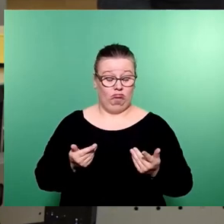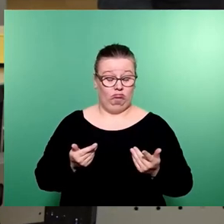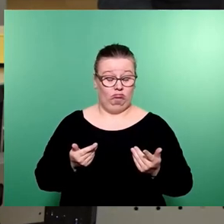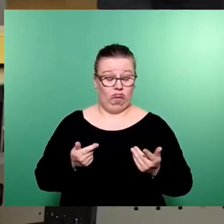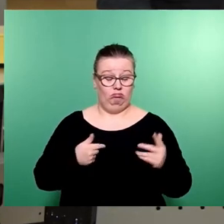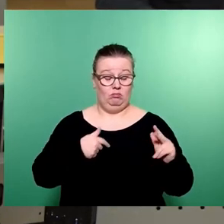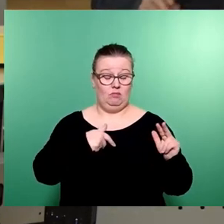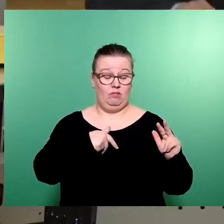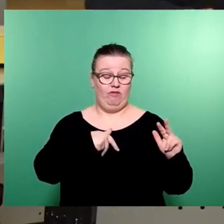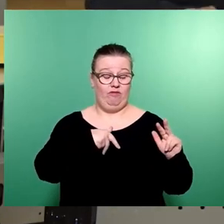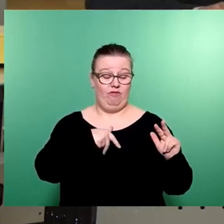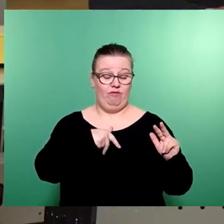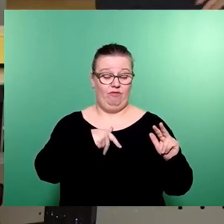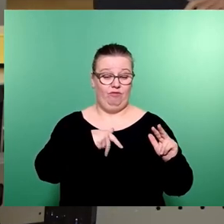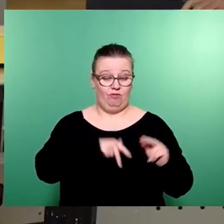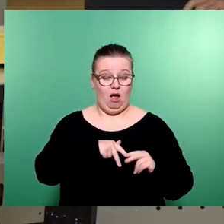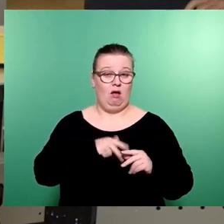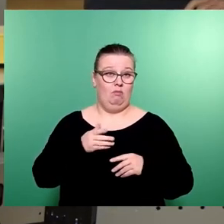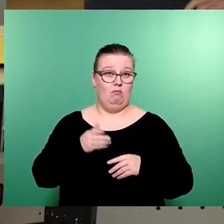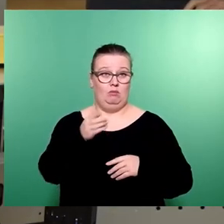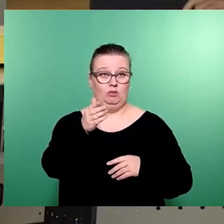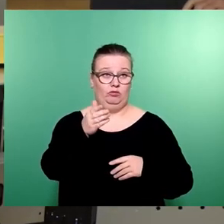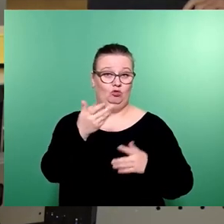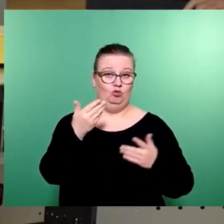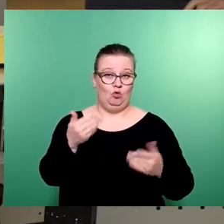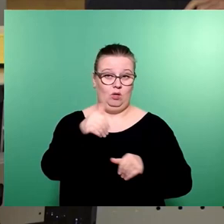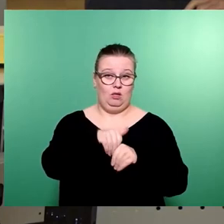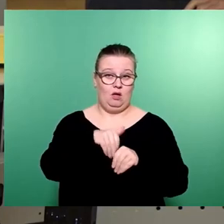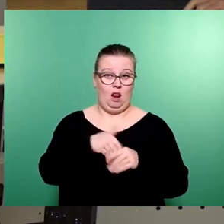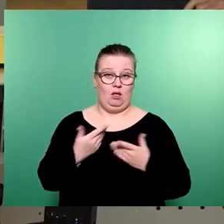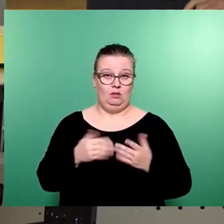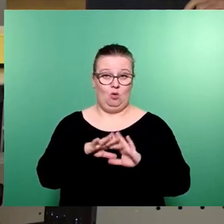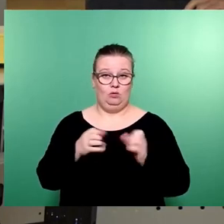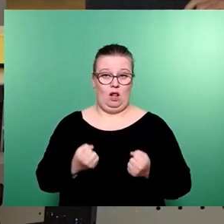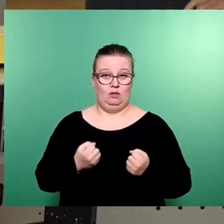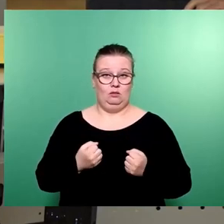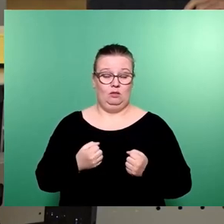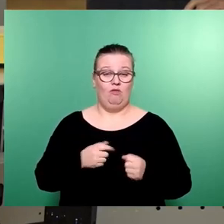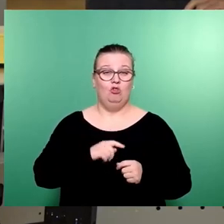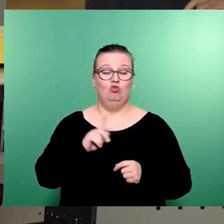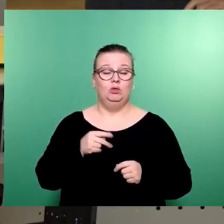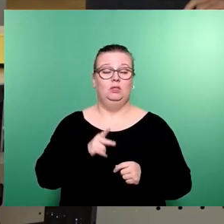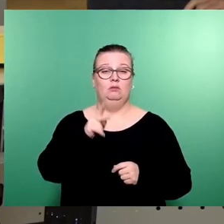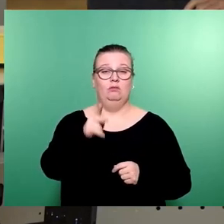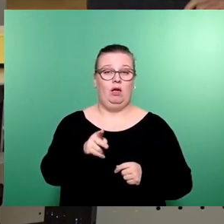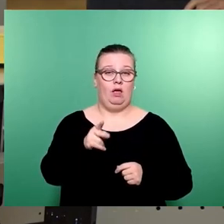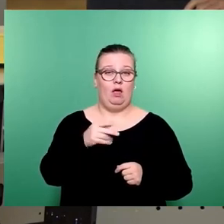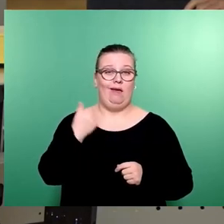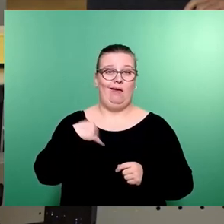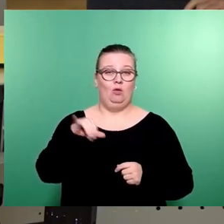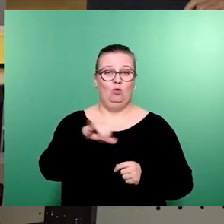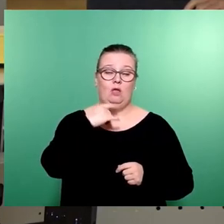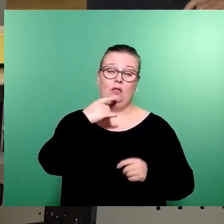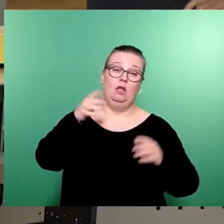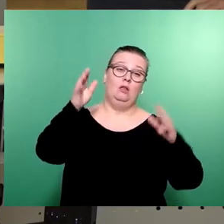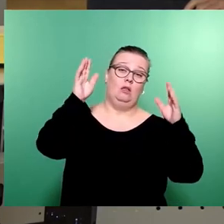eigentlich perspektivisch in diesem Haushalt drin. Denn ich höre schon in zwei Jahren den Herrn Grüger sagen, nee, nee,